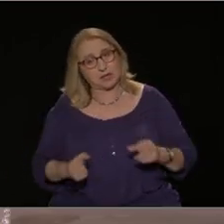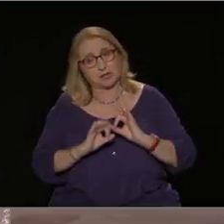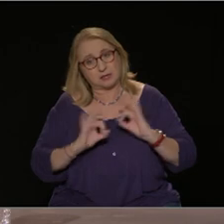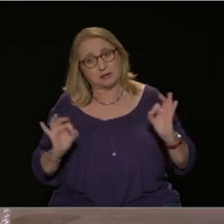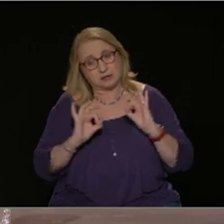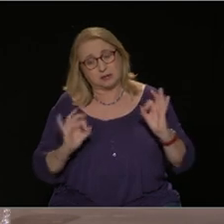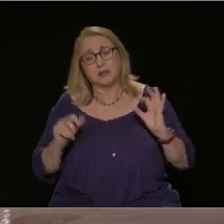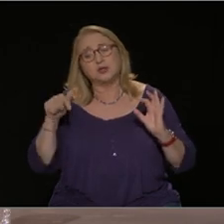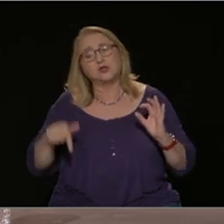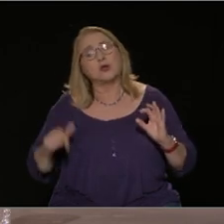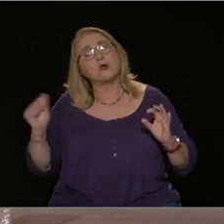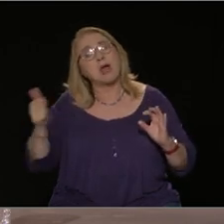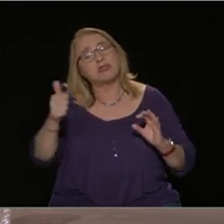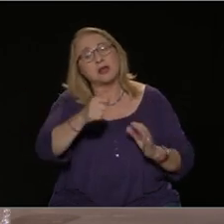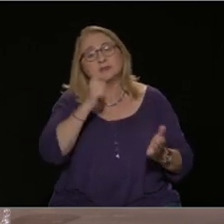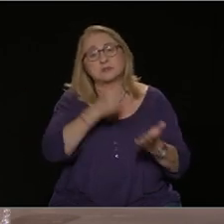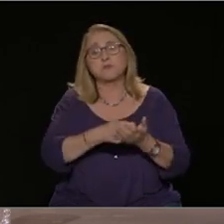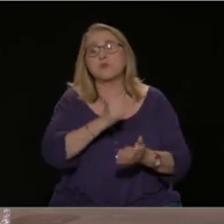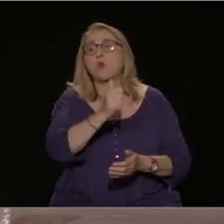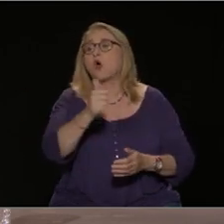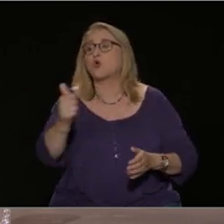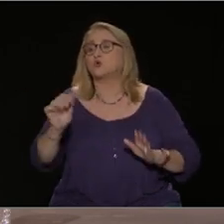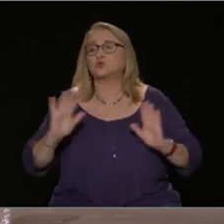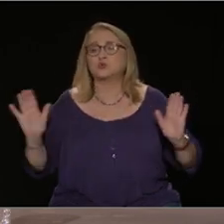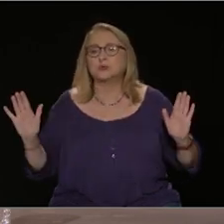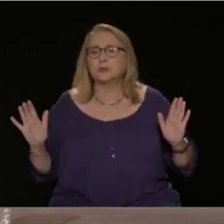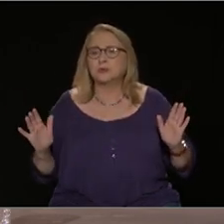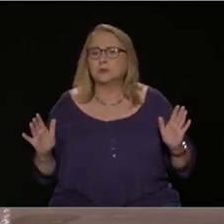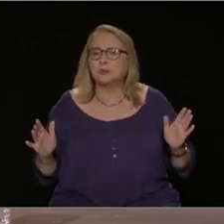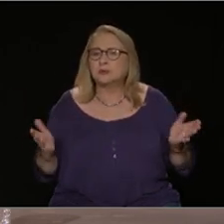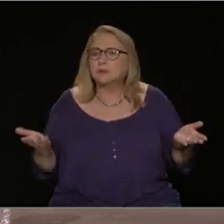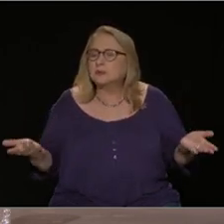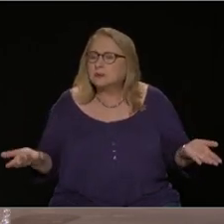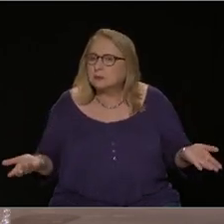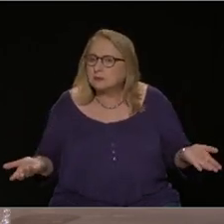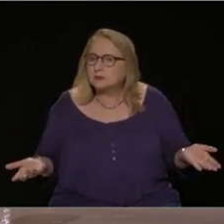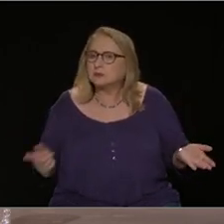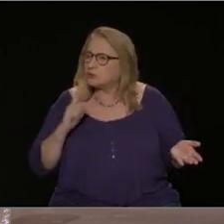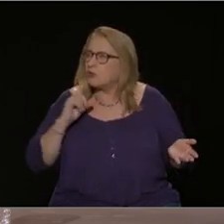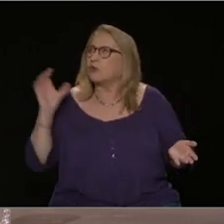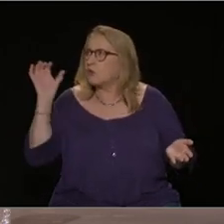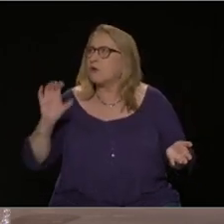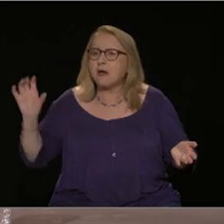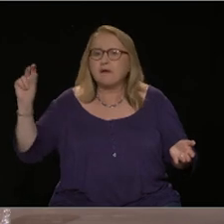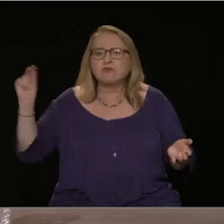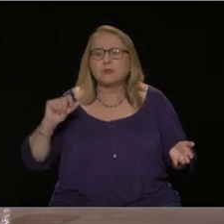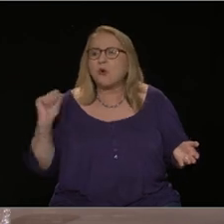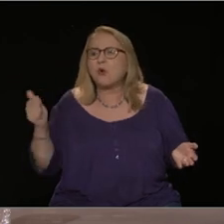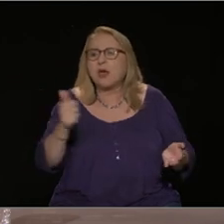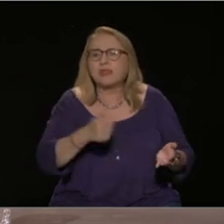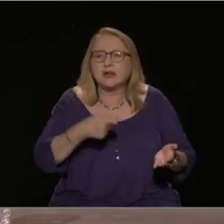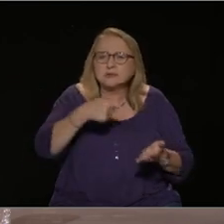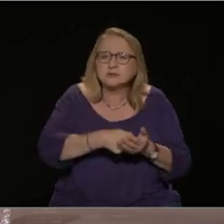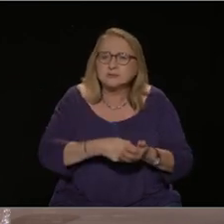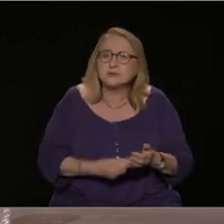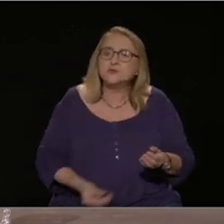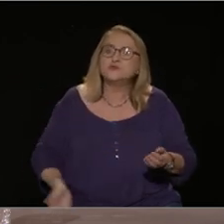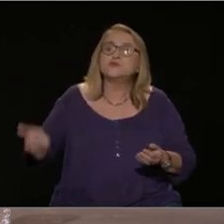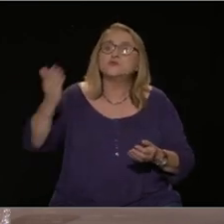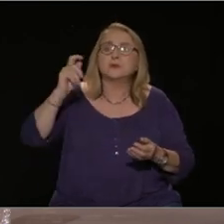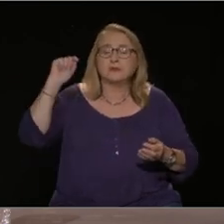Σημαίνει το σταμάτημα όλων των ιδιωτικοποίησεων και την εθνικοποίηση όλων των κρίσιμων τομέων, υποδομών και μεγάλων επιχειρήσεων,